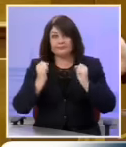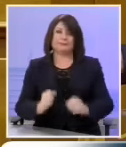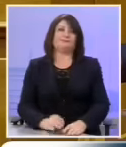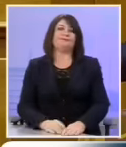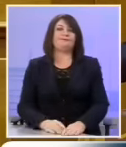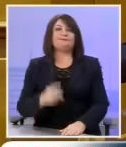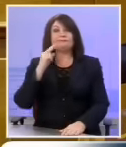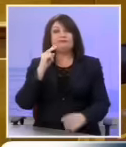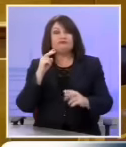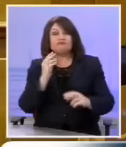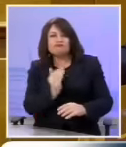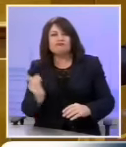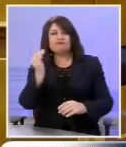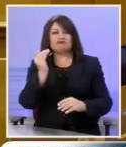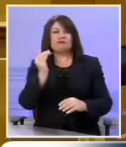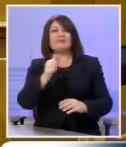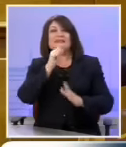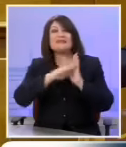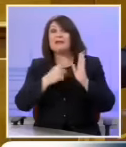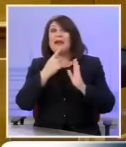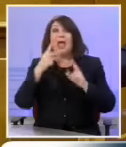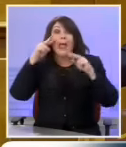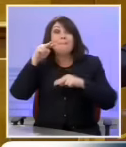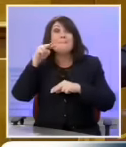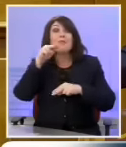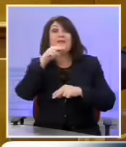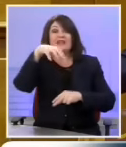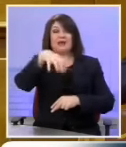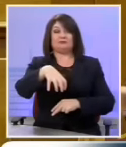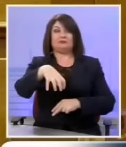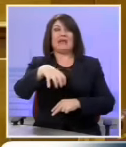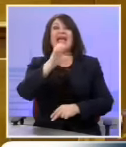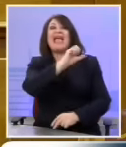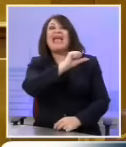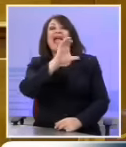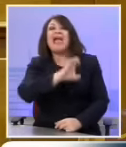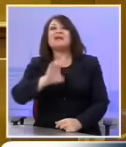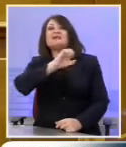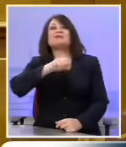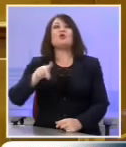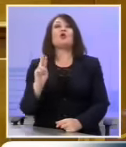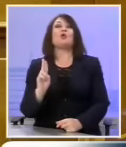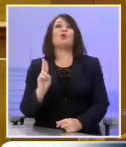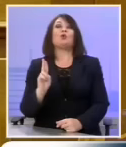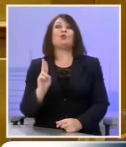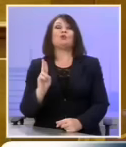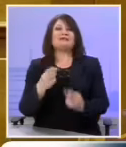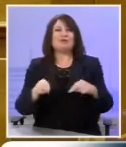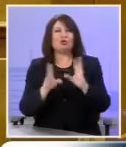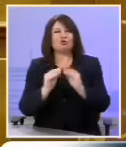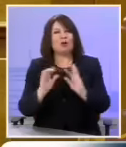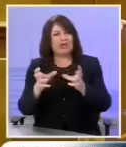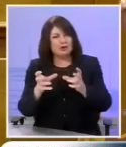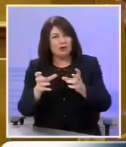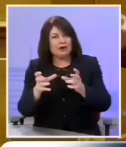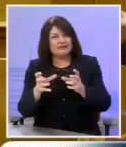εποπτεία διότι το Σύνταγμα καθιστά αρμόδιο όργανο απευθείας στο Εθνικό Συμβούλιο Ροτιλόρασης. Μην προσβάλλετε